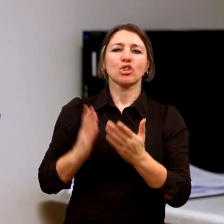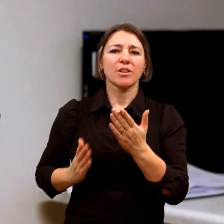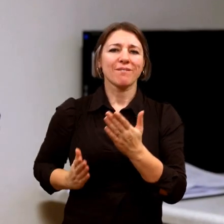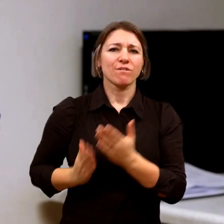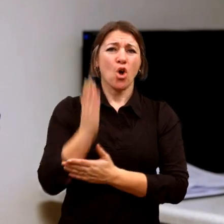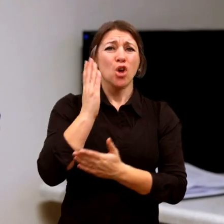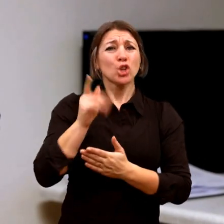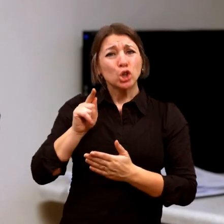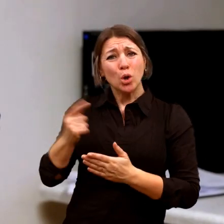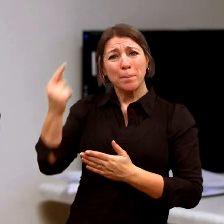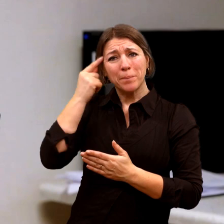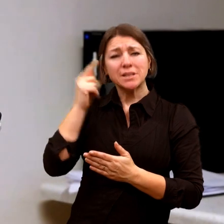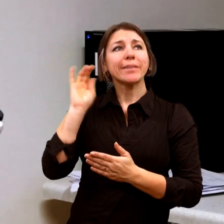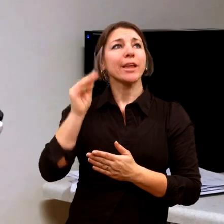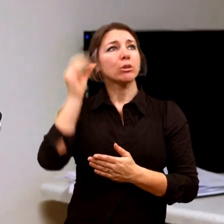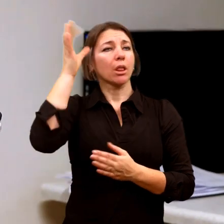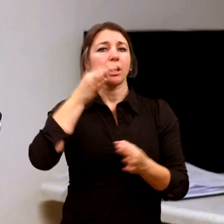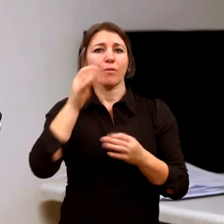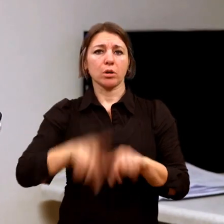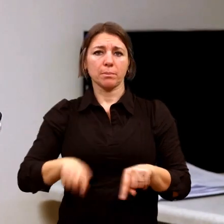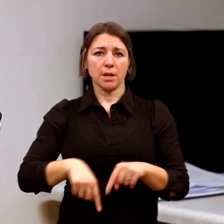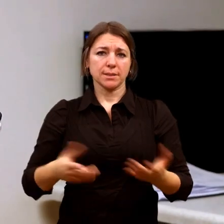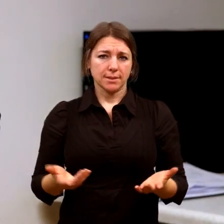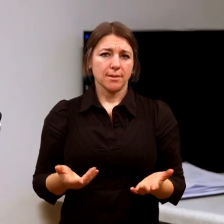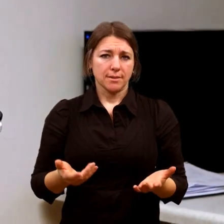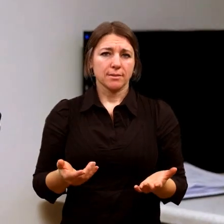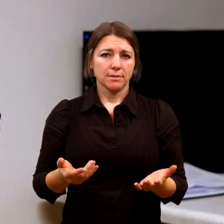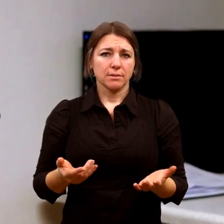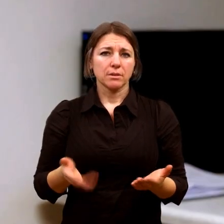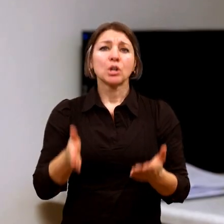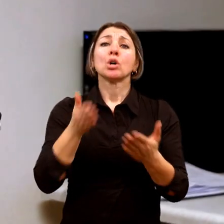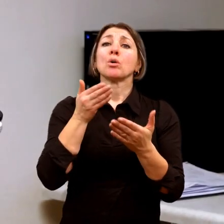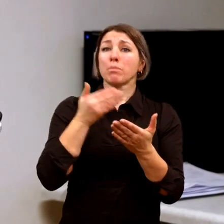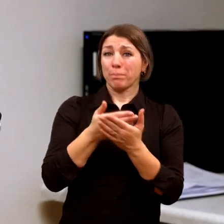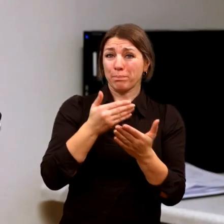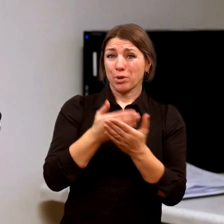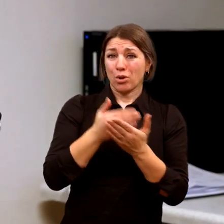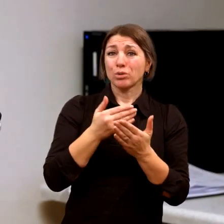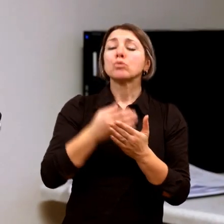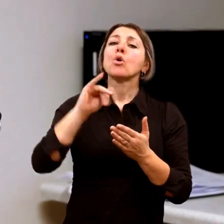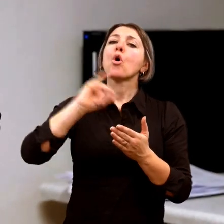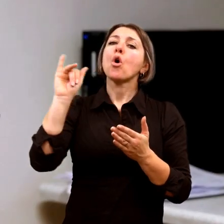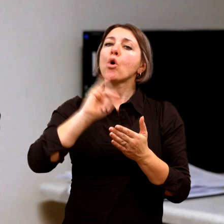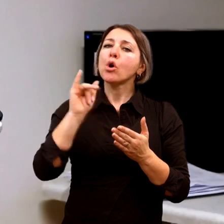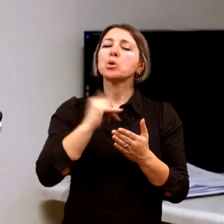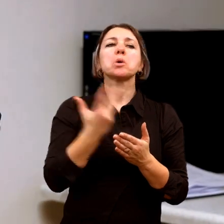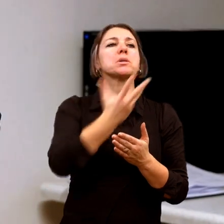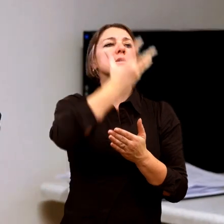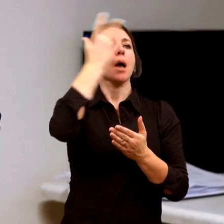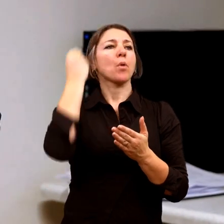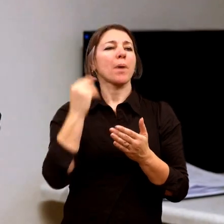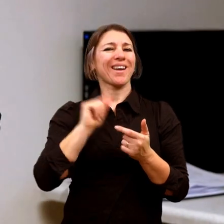důležitější potom než ty akademické. Tak pokud tyto dovednosti nejsou